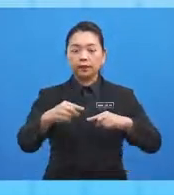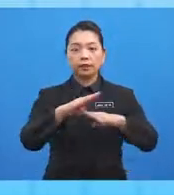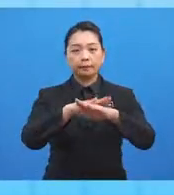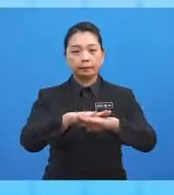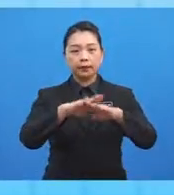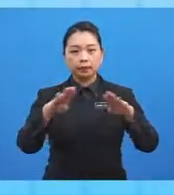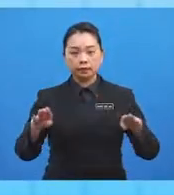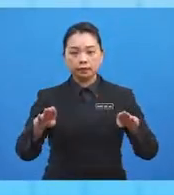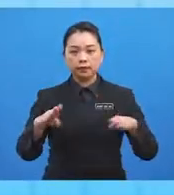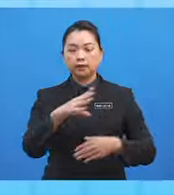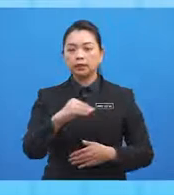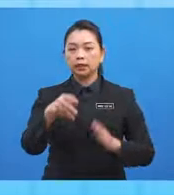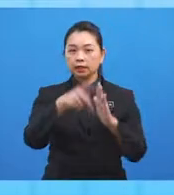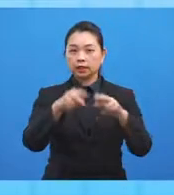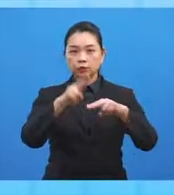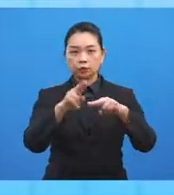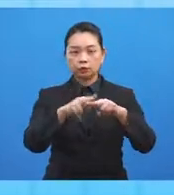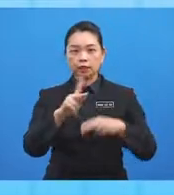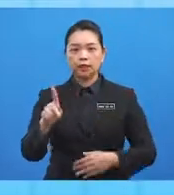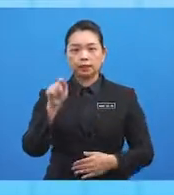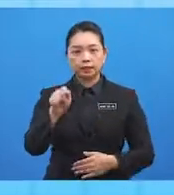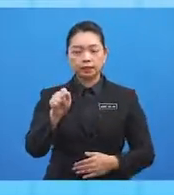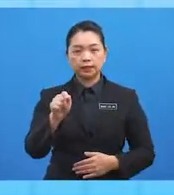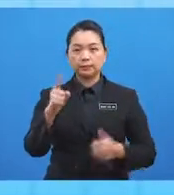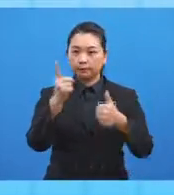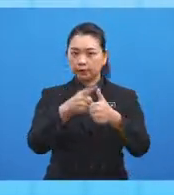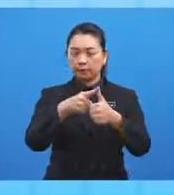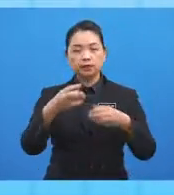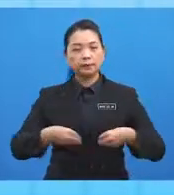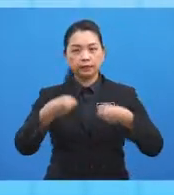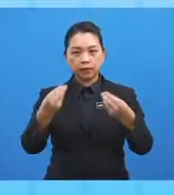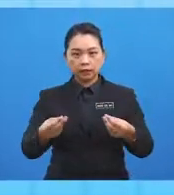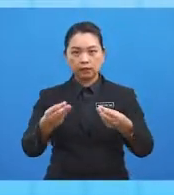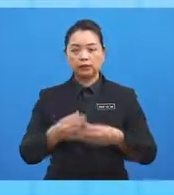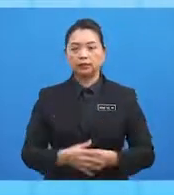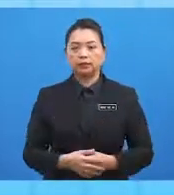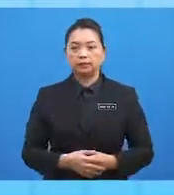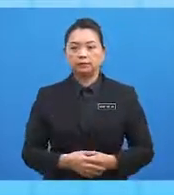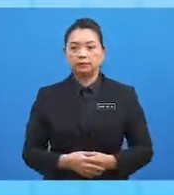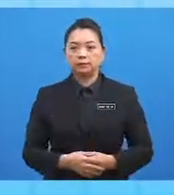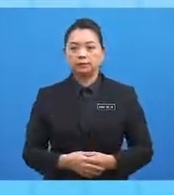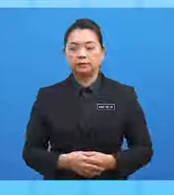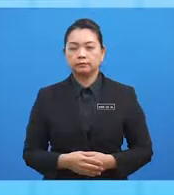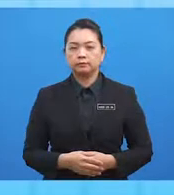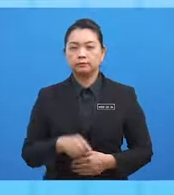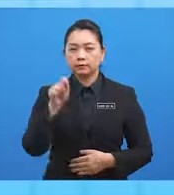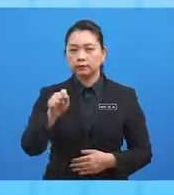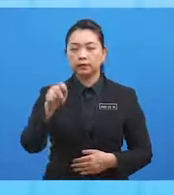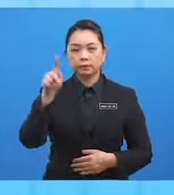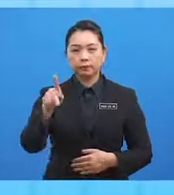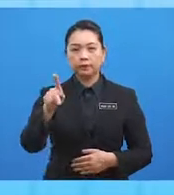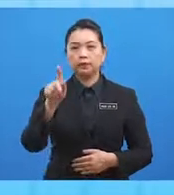dan kedudukan titik pertama diberi. Diberi longitude titik P ialah